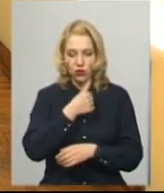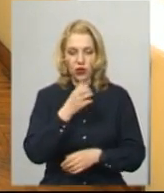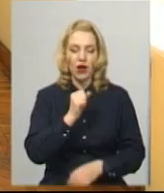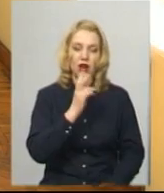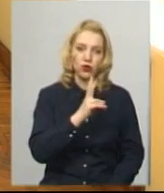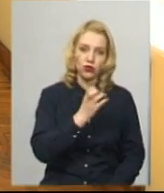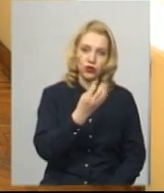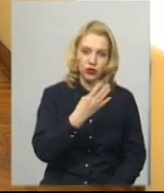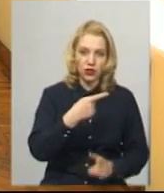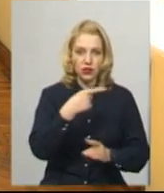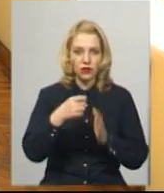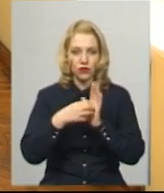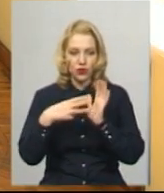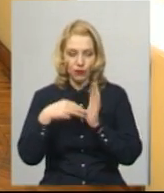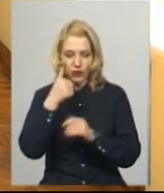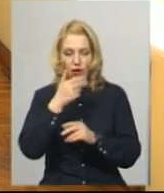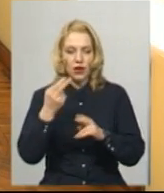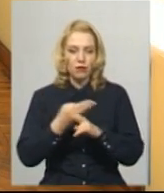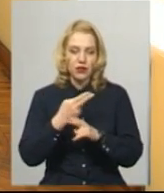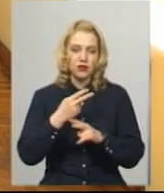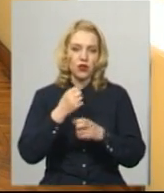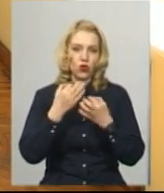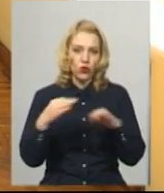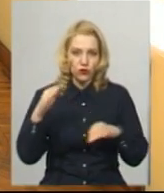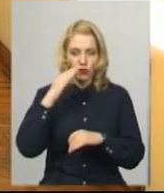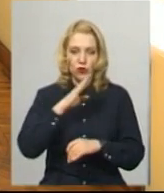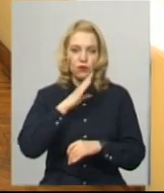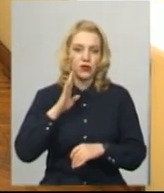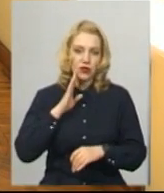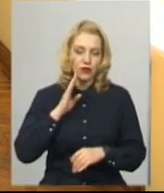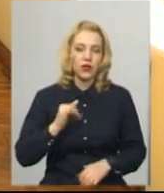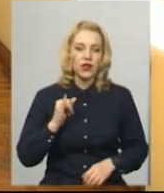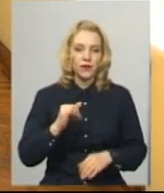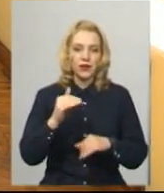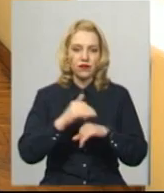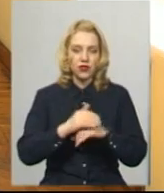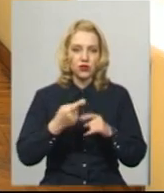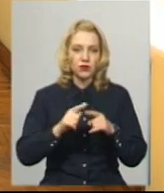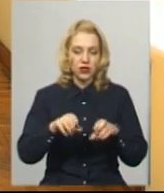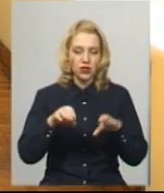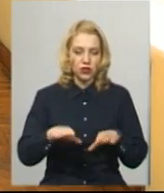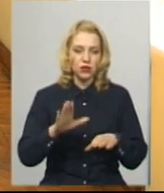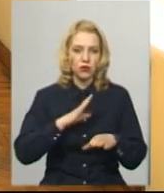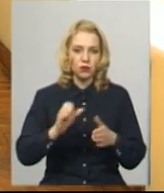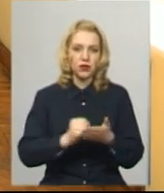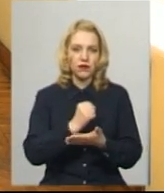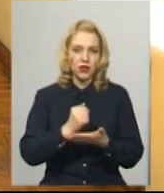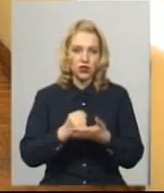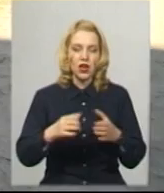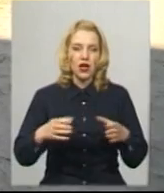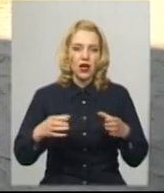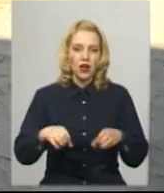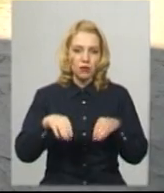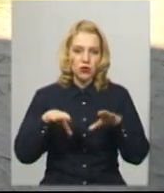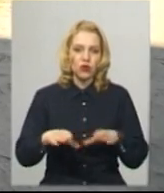років без дозволу опікуна або батьків. Ввечері фактично ці рішення наші були підтверджені постановою Кабінету